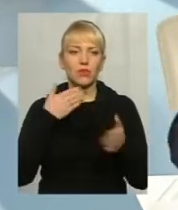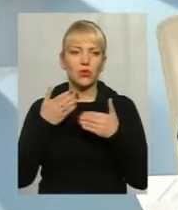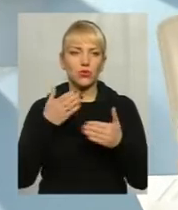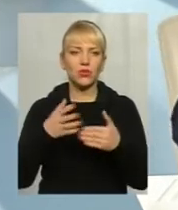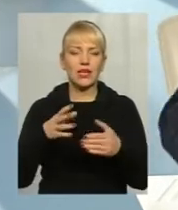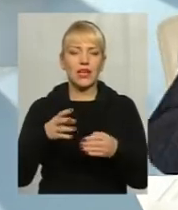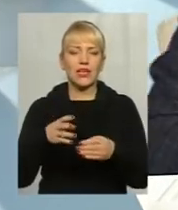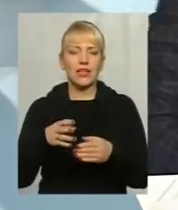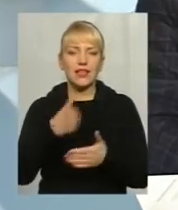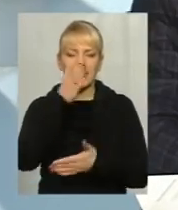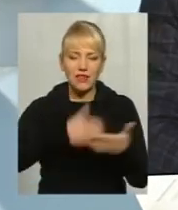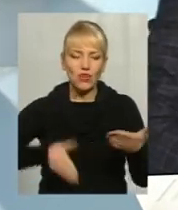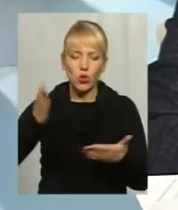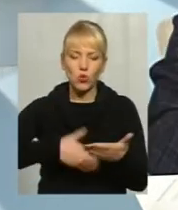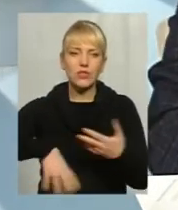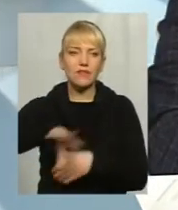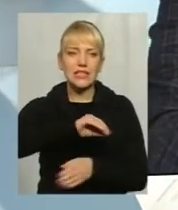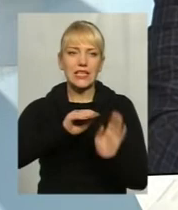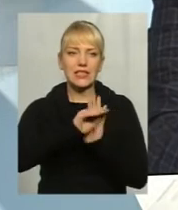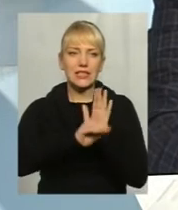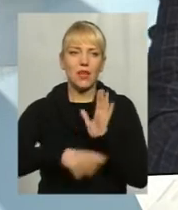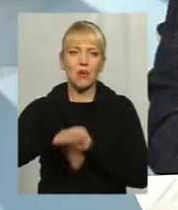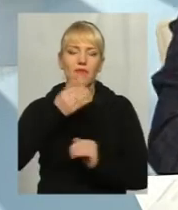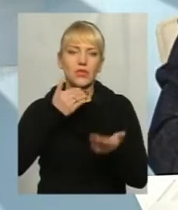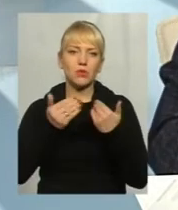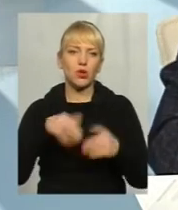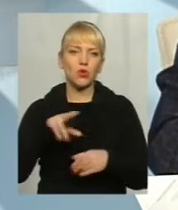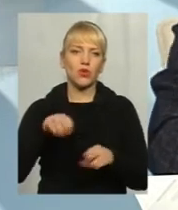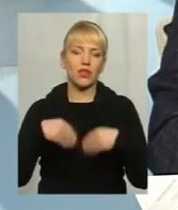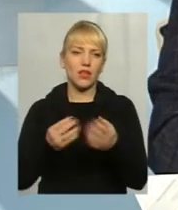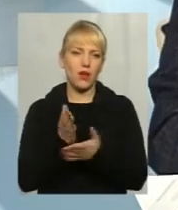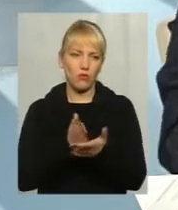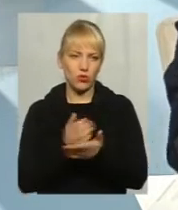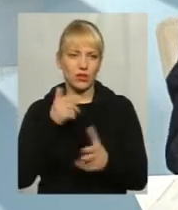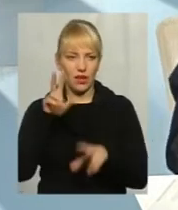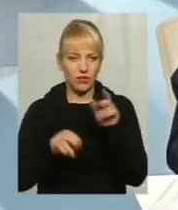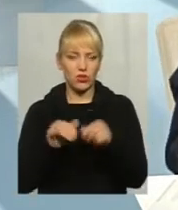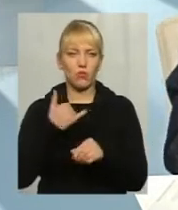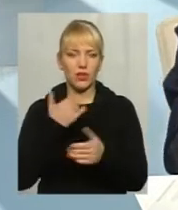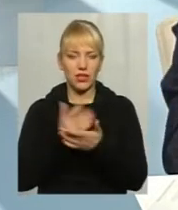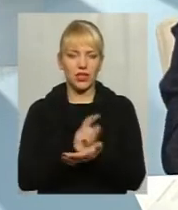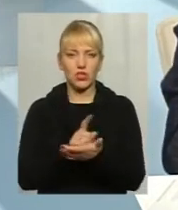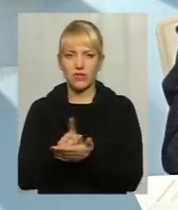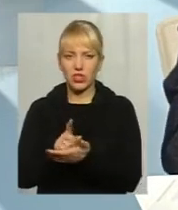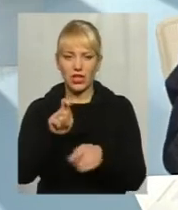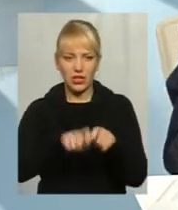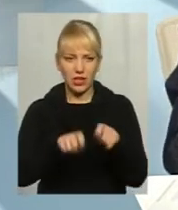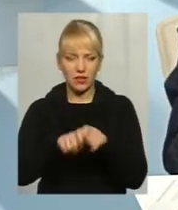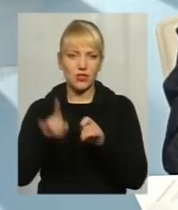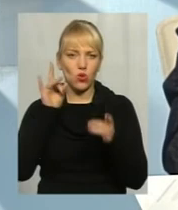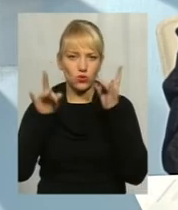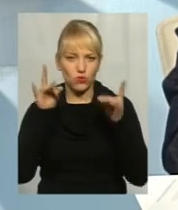система і весь підхід до надання послуг. Я вважаю, що в мене є GPS-трекери з озвучкою.